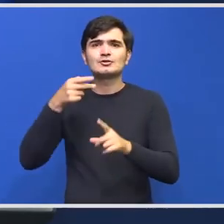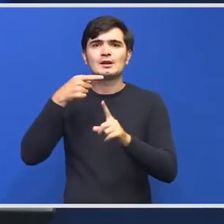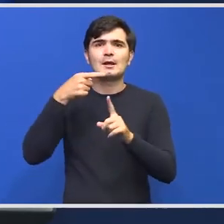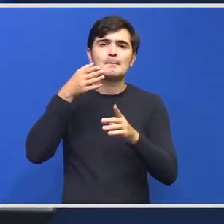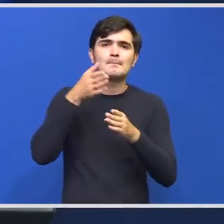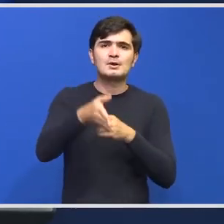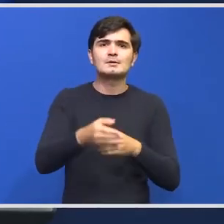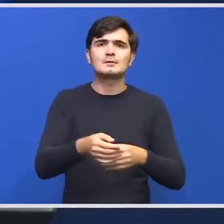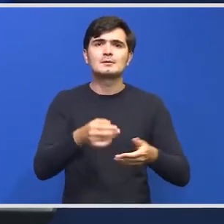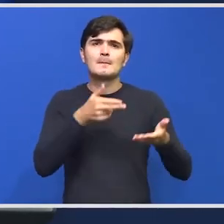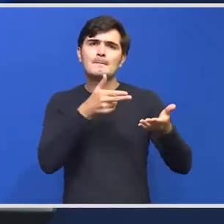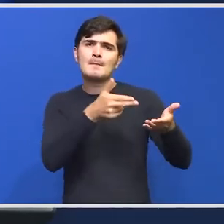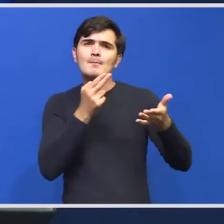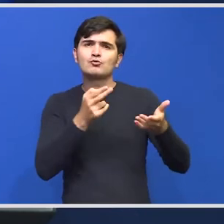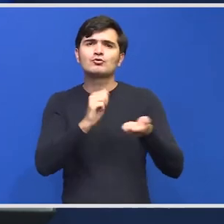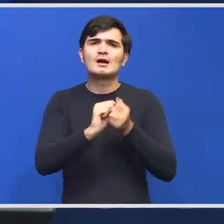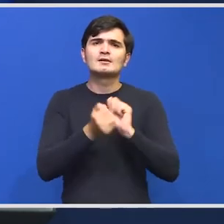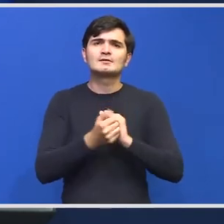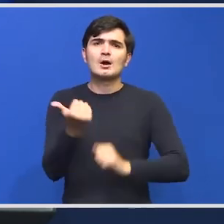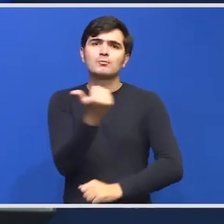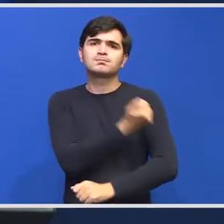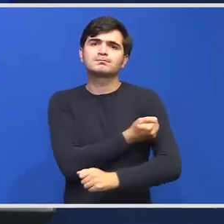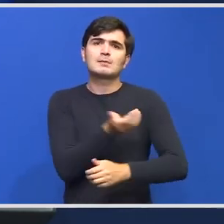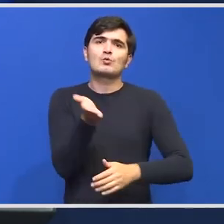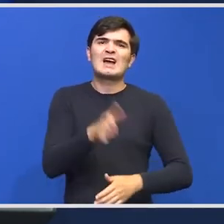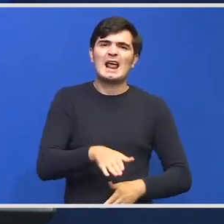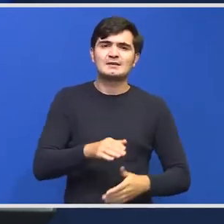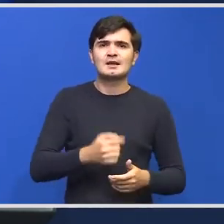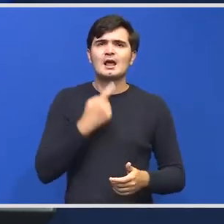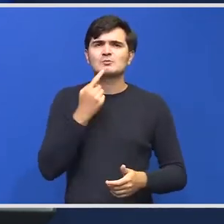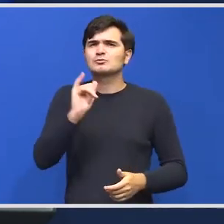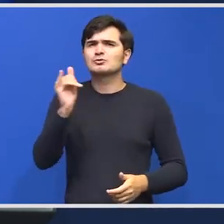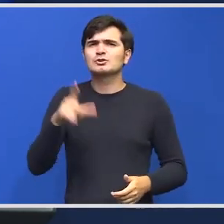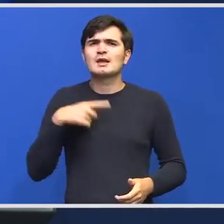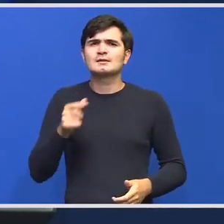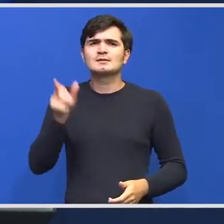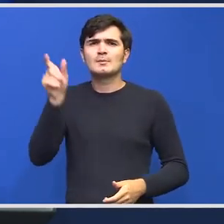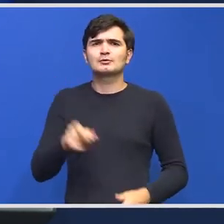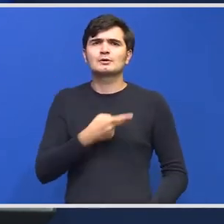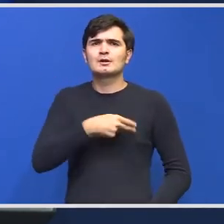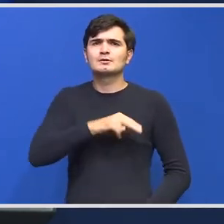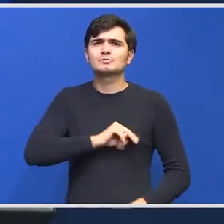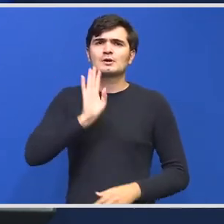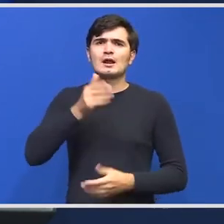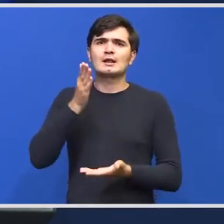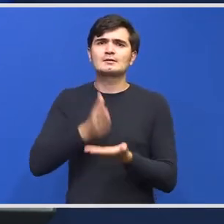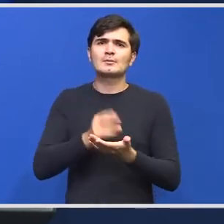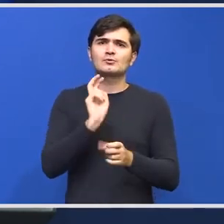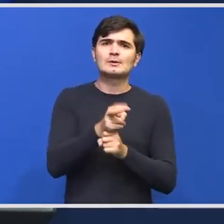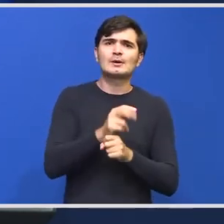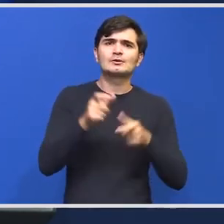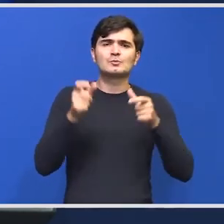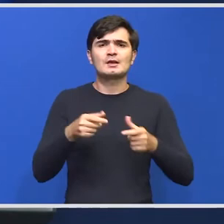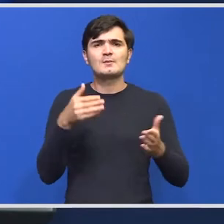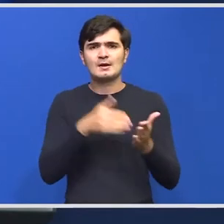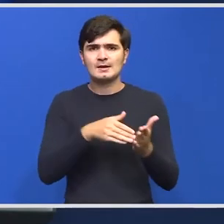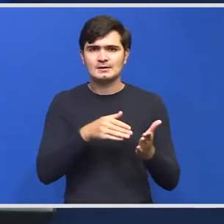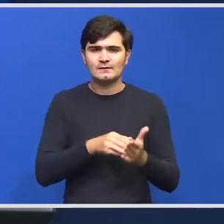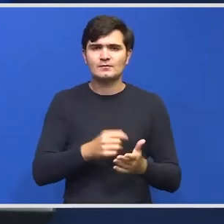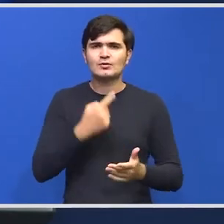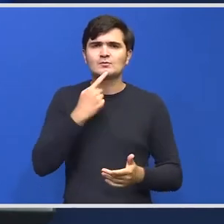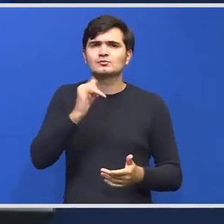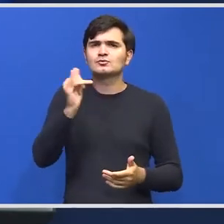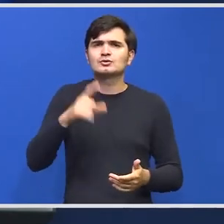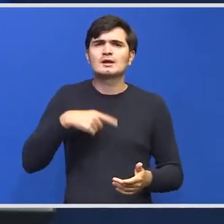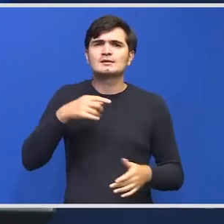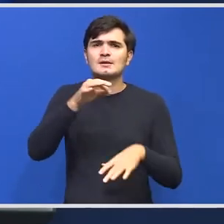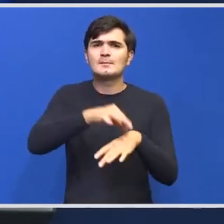eutanasiere. Am definit cine este gestionarul care are dreptul să participe în această echipă de intervenție și cine